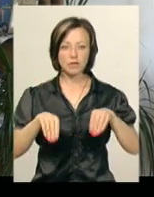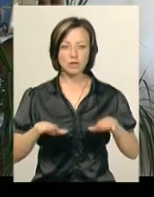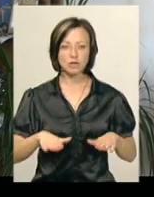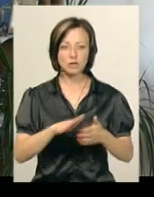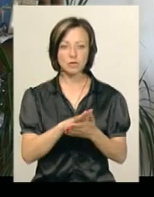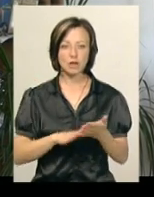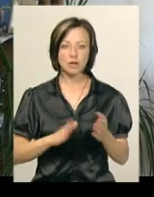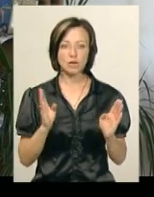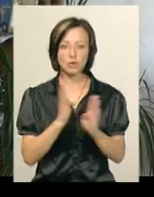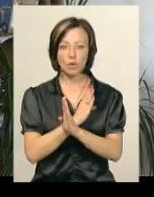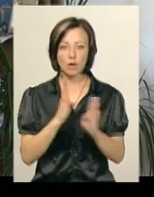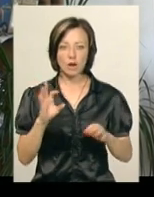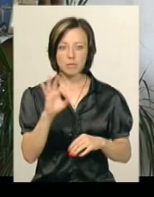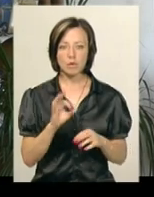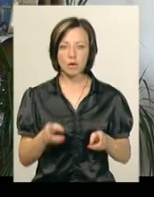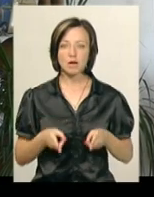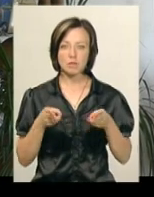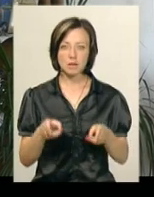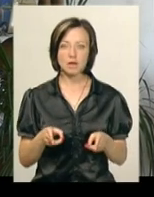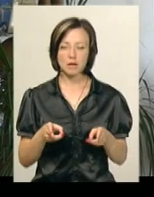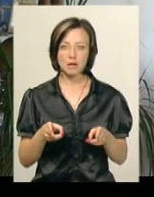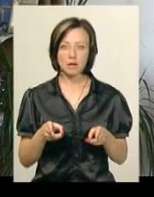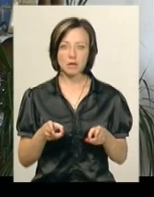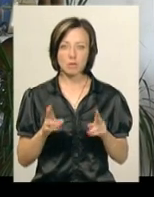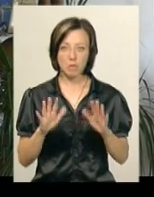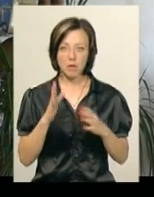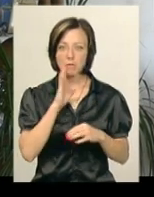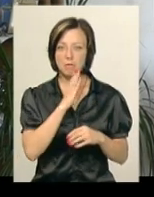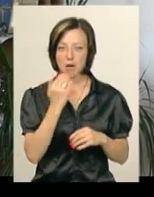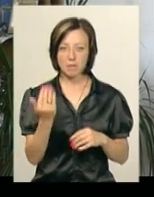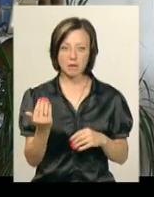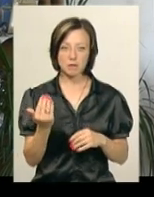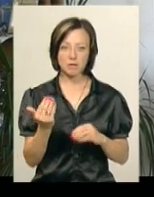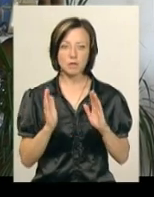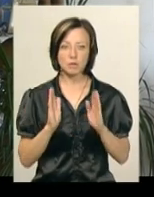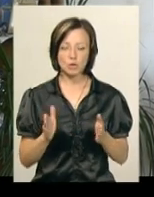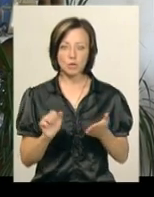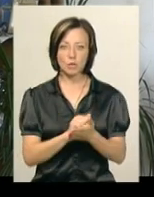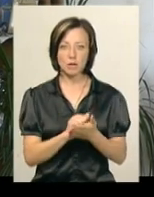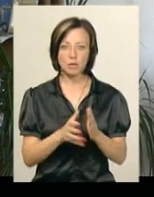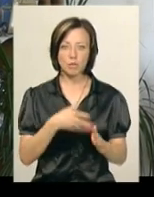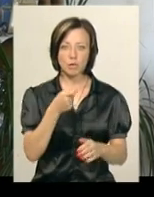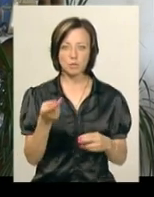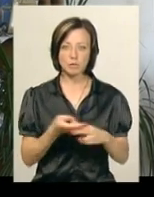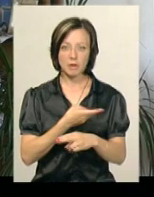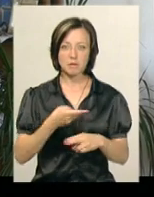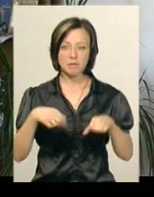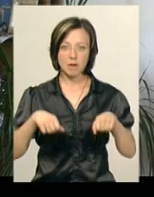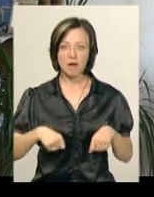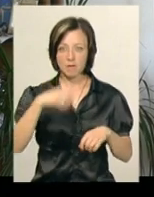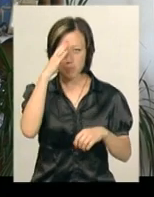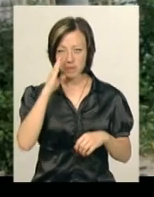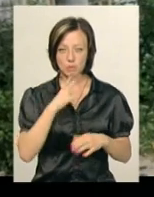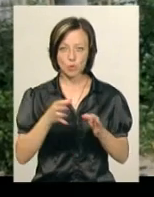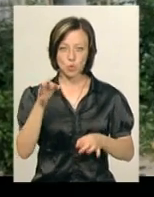подальша доля стосовно кримінального моменту мами, будуть документи подані на позбавлення батьківських прав